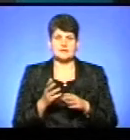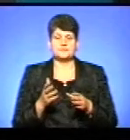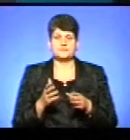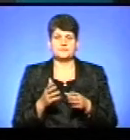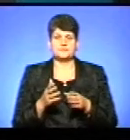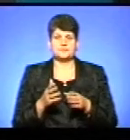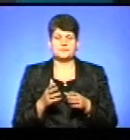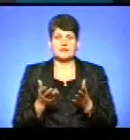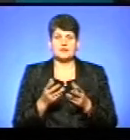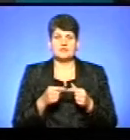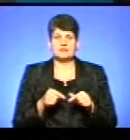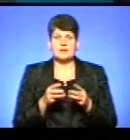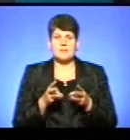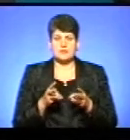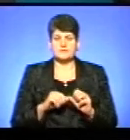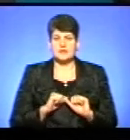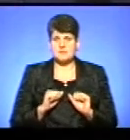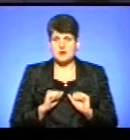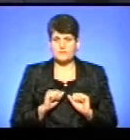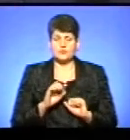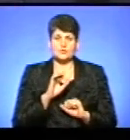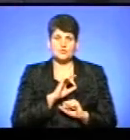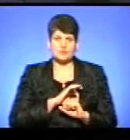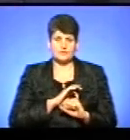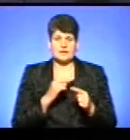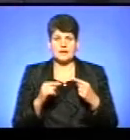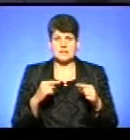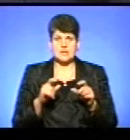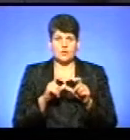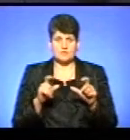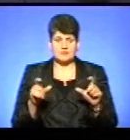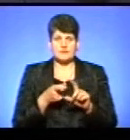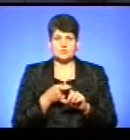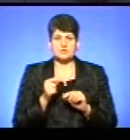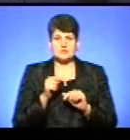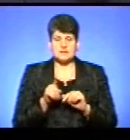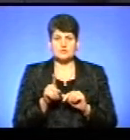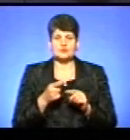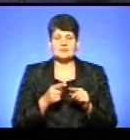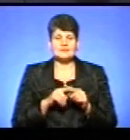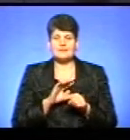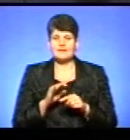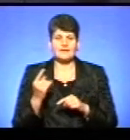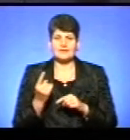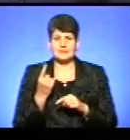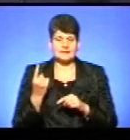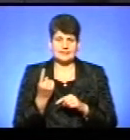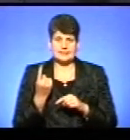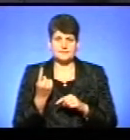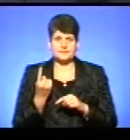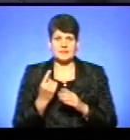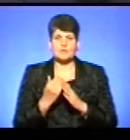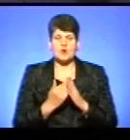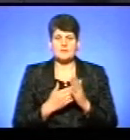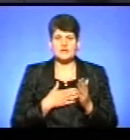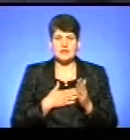намагаємося використовувати на різних об'єктах. В'язку з тим, що торфонікаційні – це не єдина з програмних наших